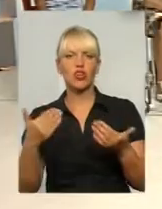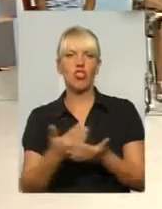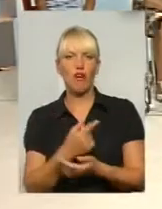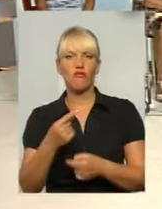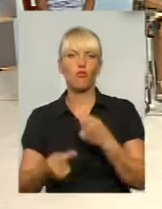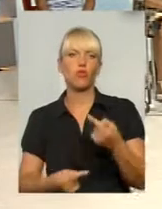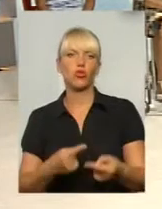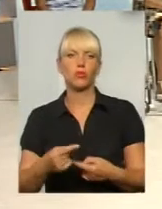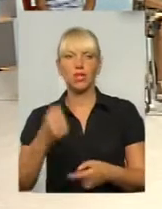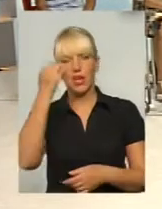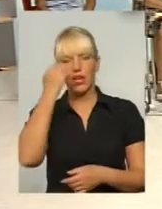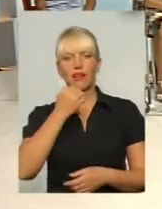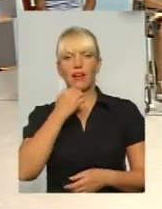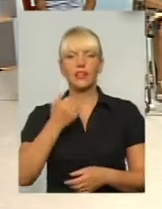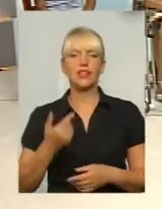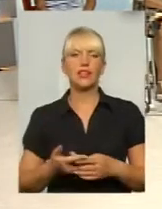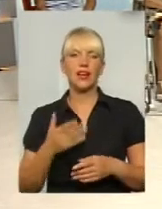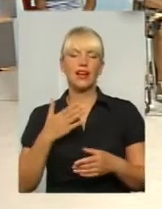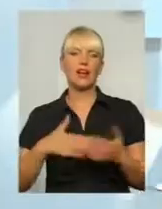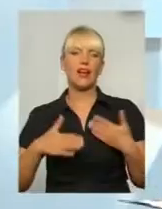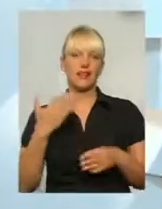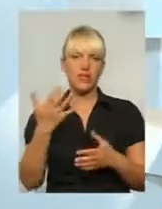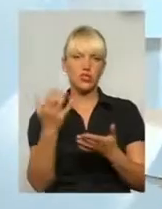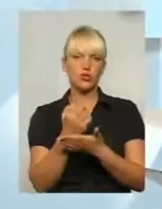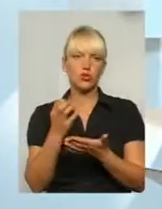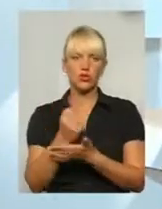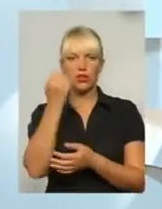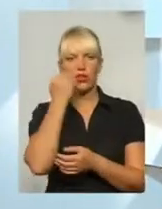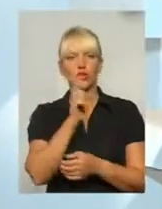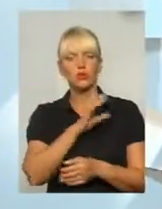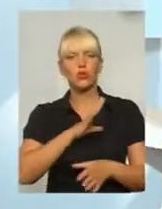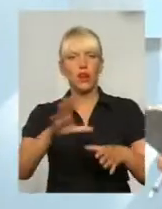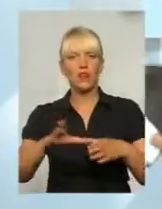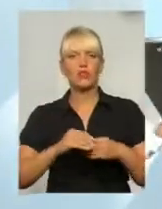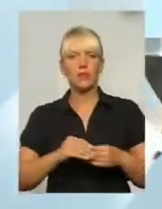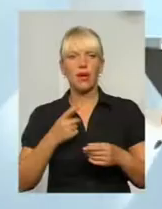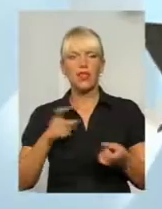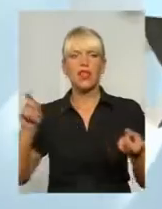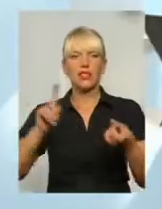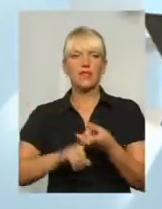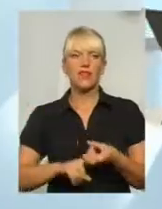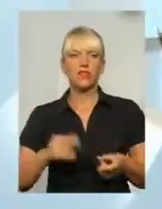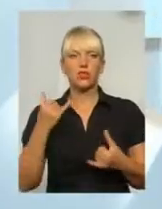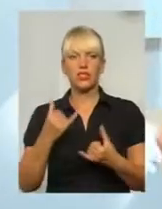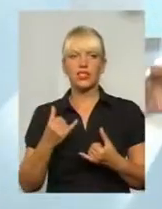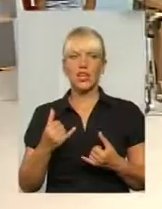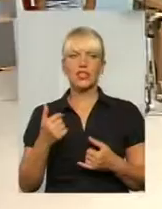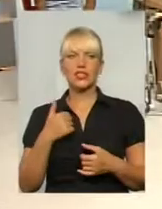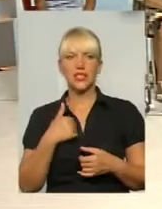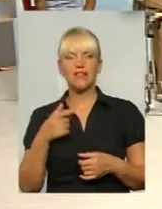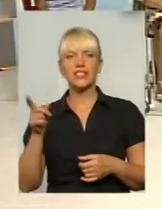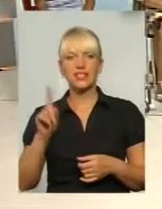Тетяна. Ми дуже раді вашим здобуткам. Дуже дякуємо, що ви сьогодні були з нами на зв'язку. І зараз я все ж таки,